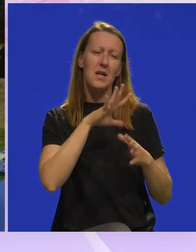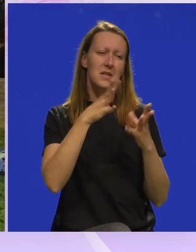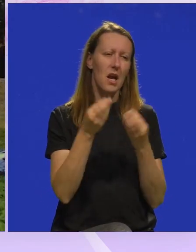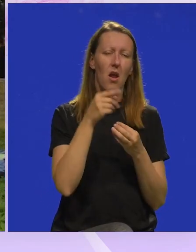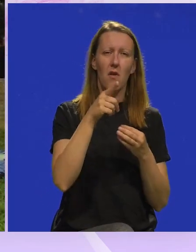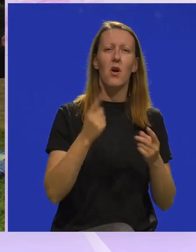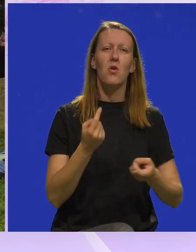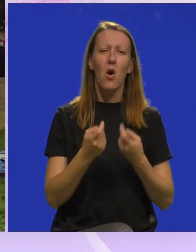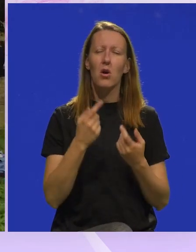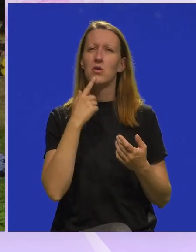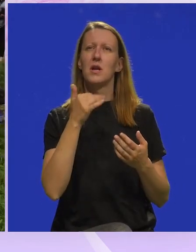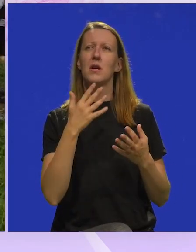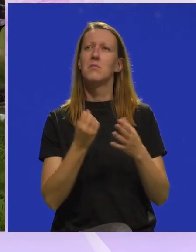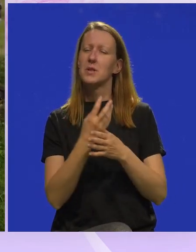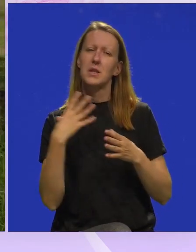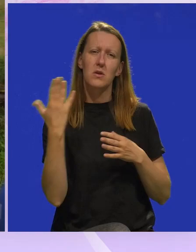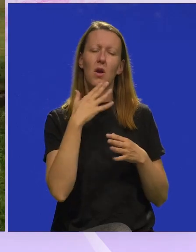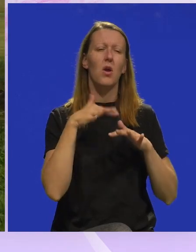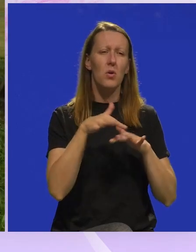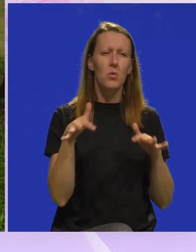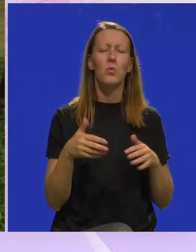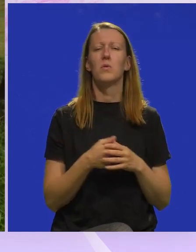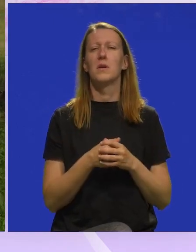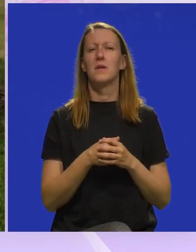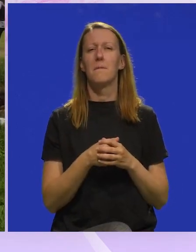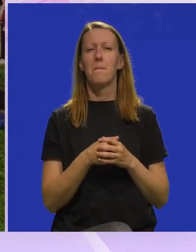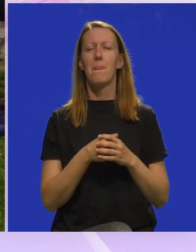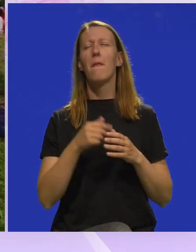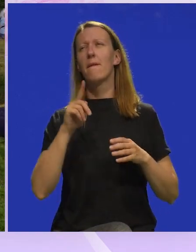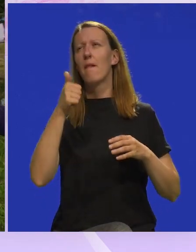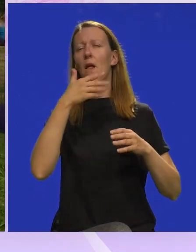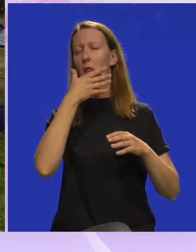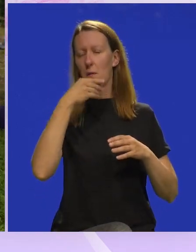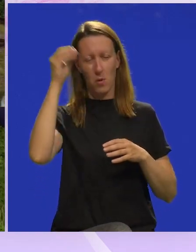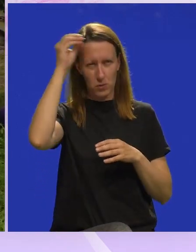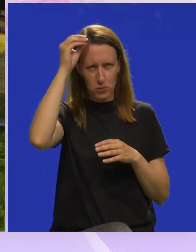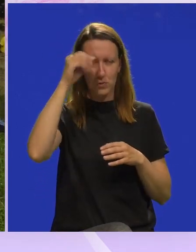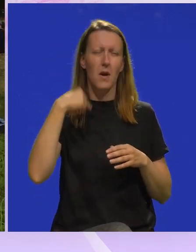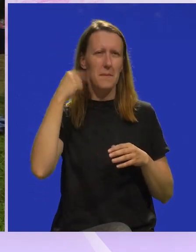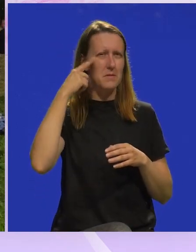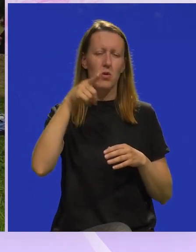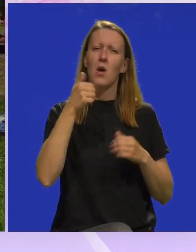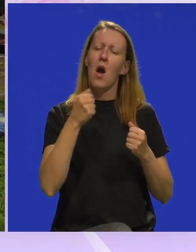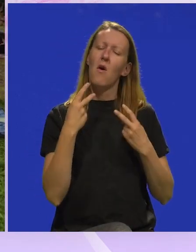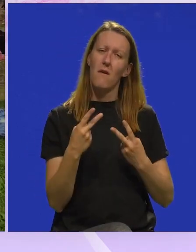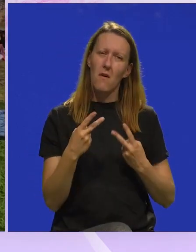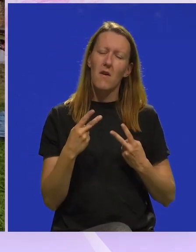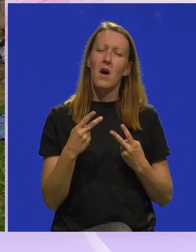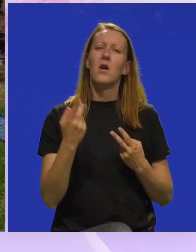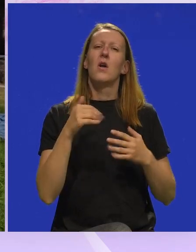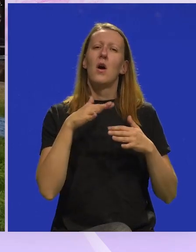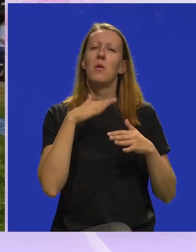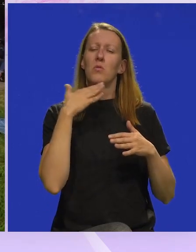čitav ovaj događaj i ambijent i ljude? U stvari jedno prekrasno iskustvo i ja mislim da je jako bitno